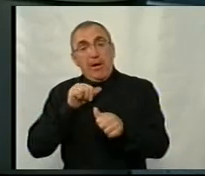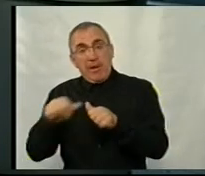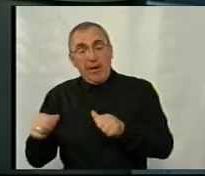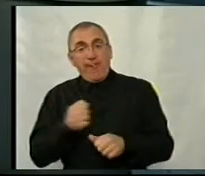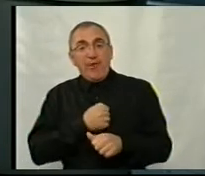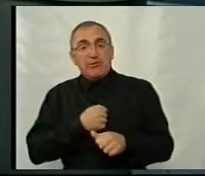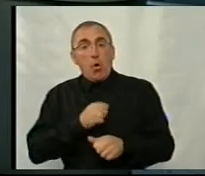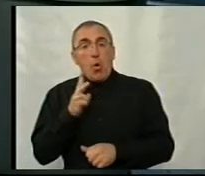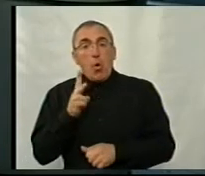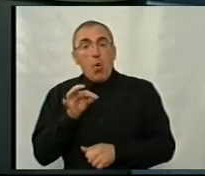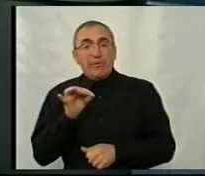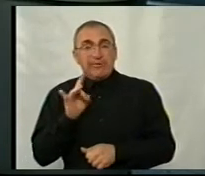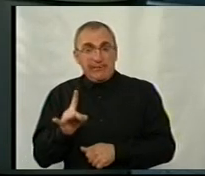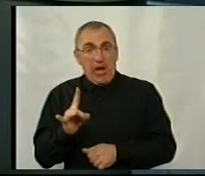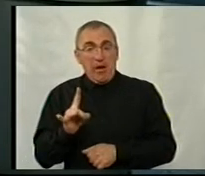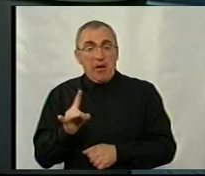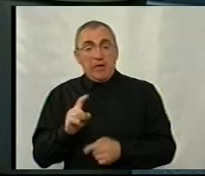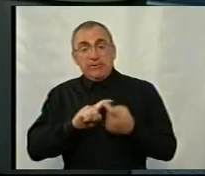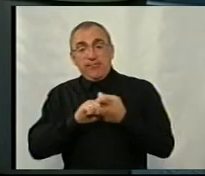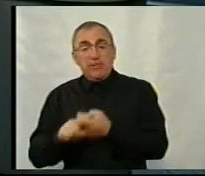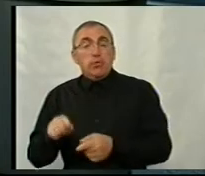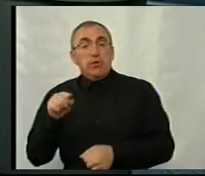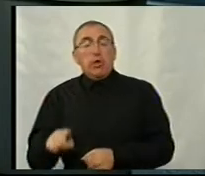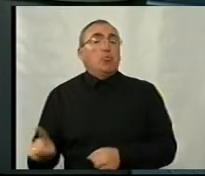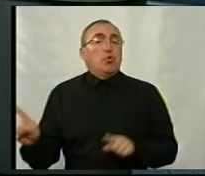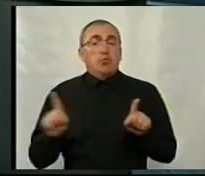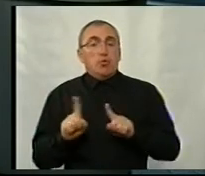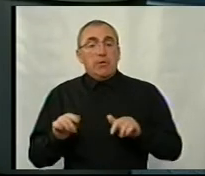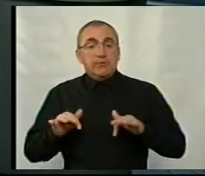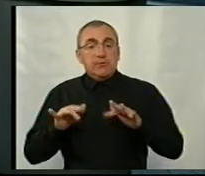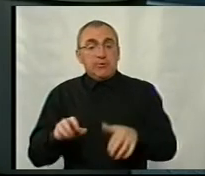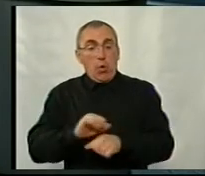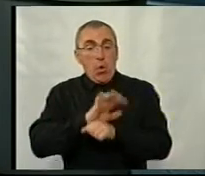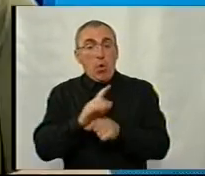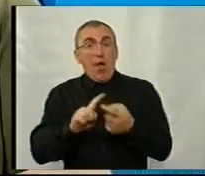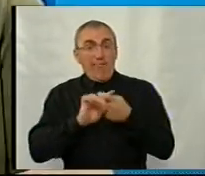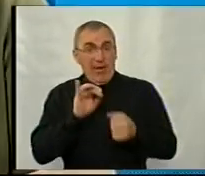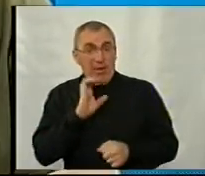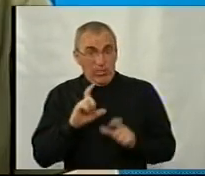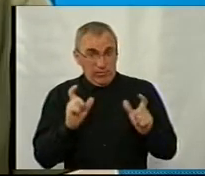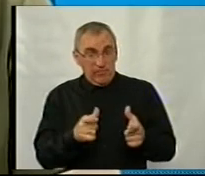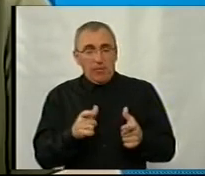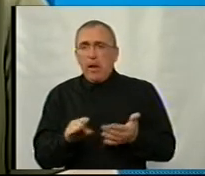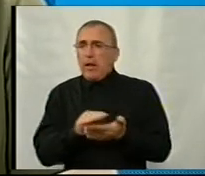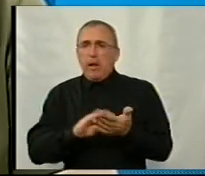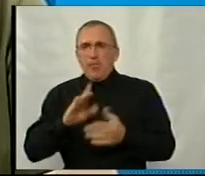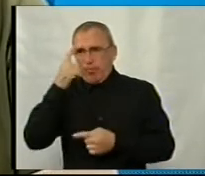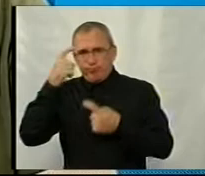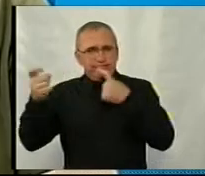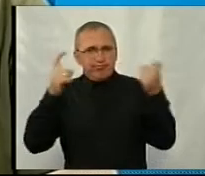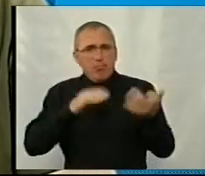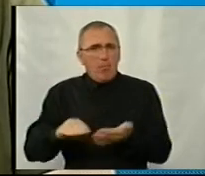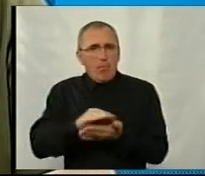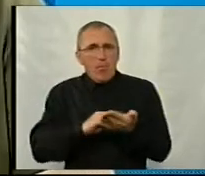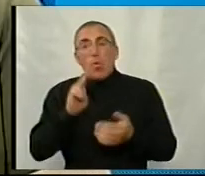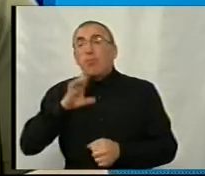військові комісаріати в зв'язку з тим, що заходи з коронавірусу не робили ще повторне оповіщення призовників.